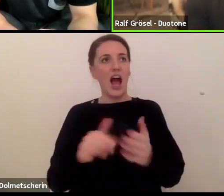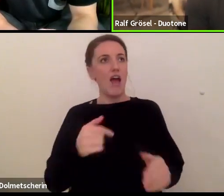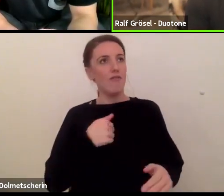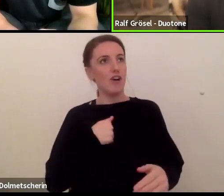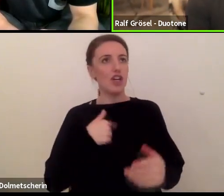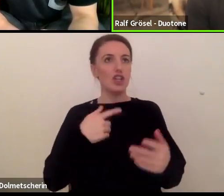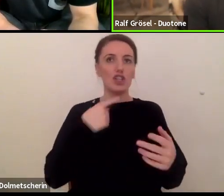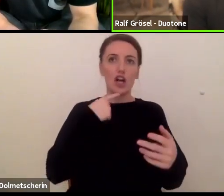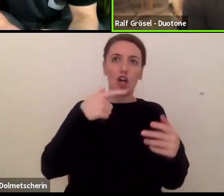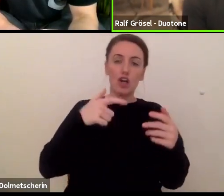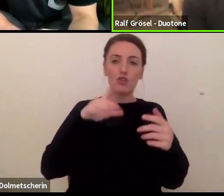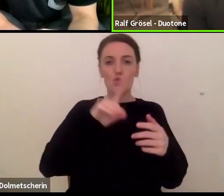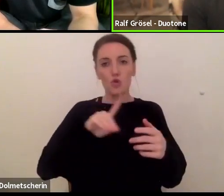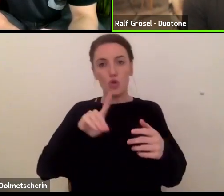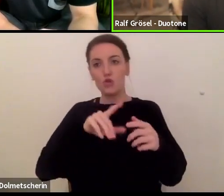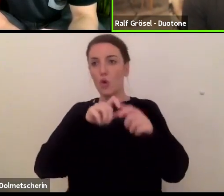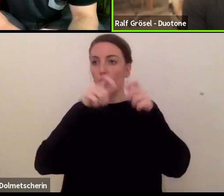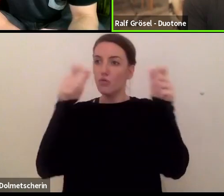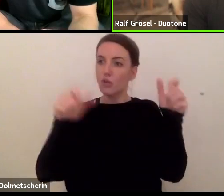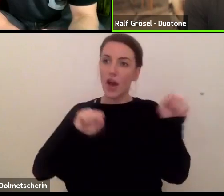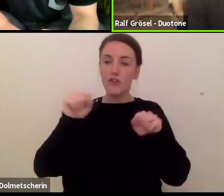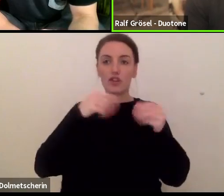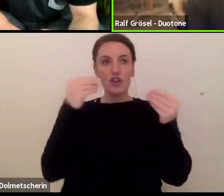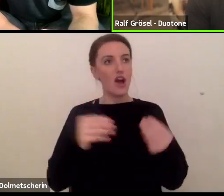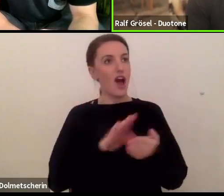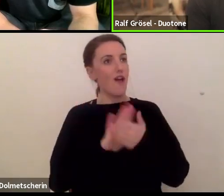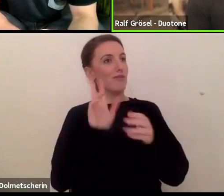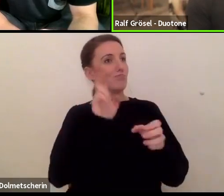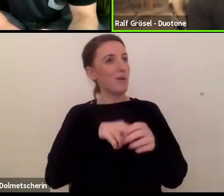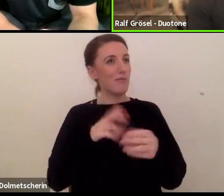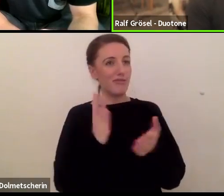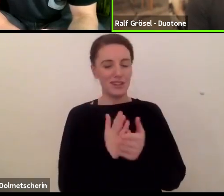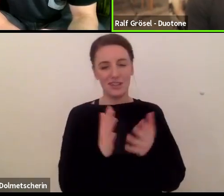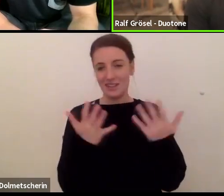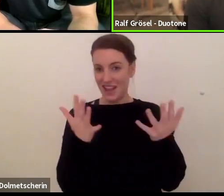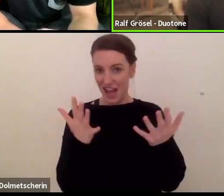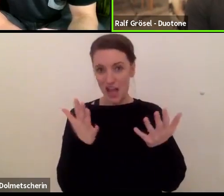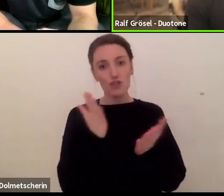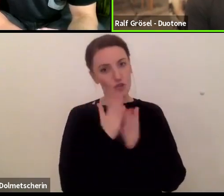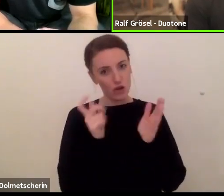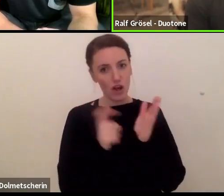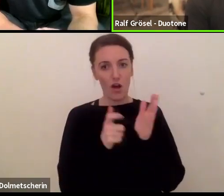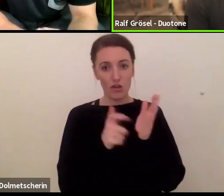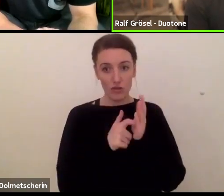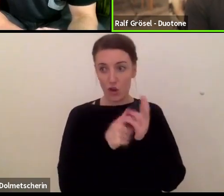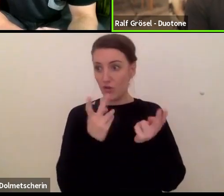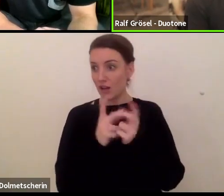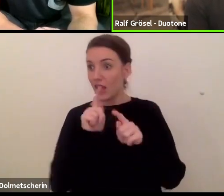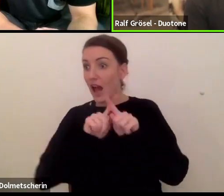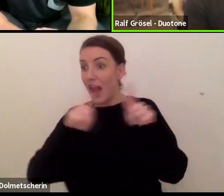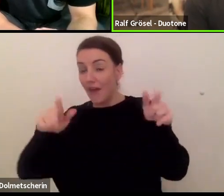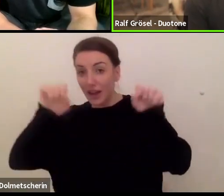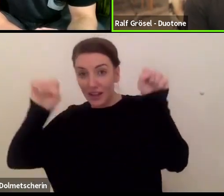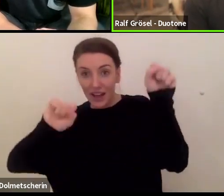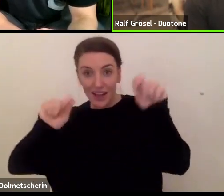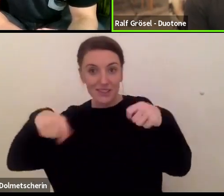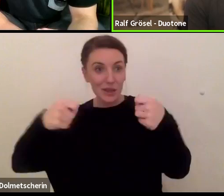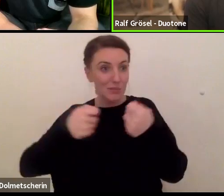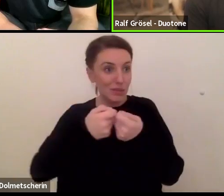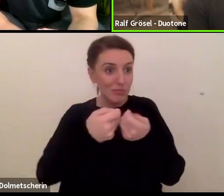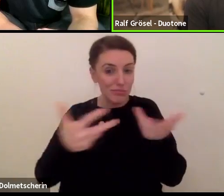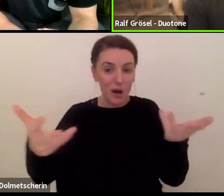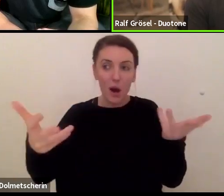-Designer bei Du tun und wenn man sich eben halt auch anguckt, wie viele Heiz da draußen sind, also es ist auf jeden Fall für mich